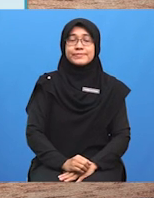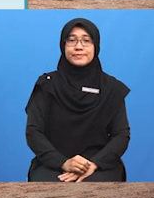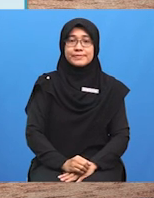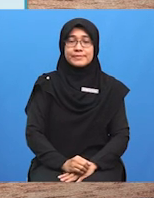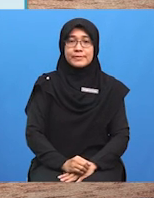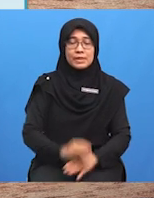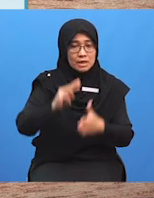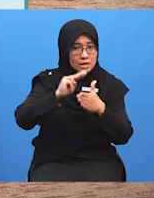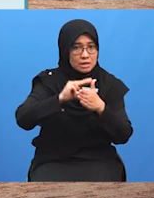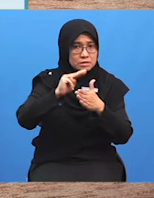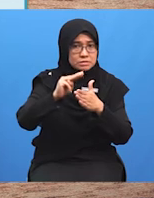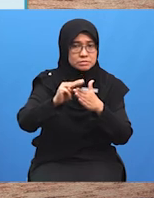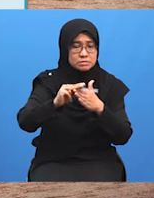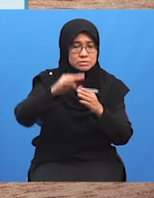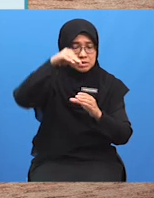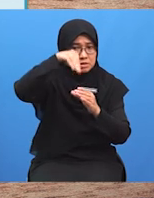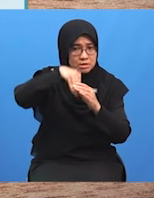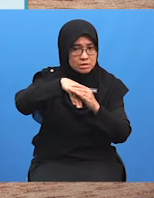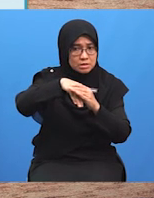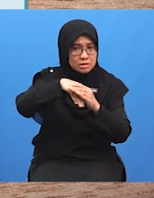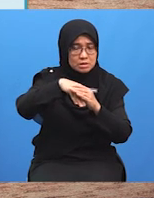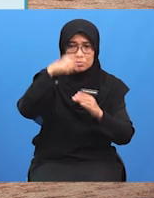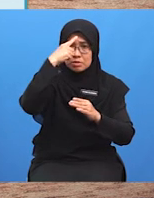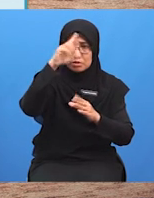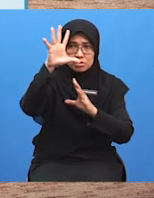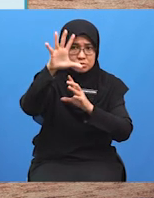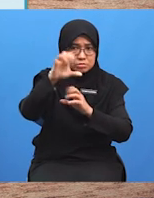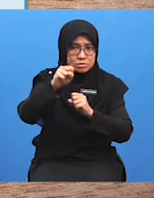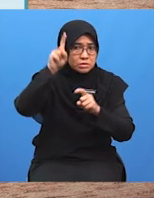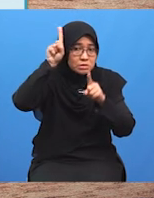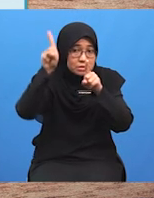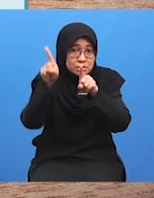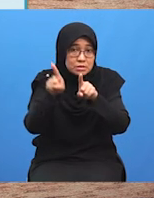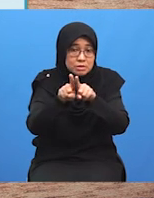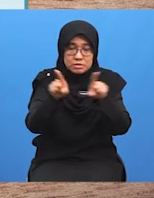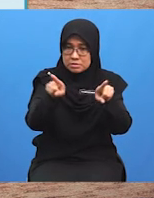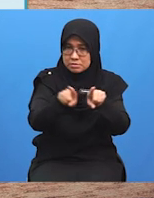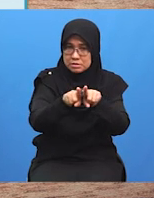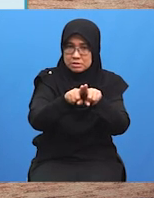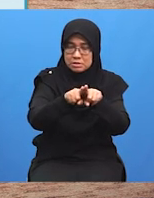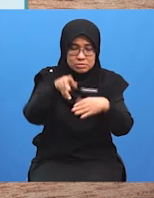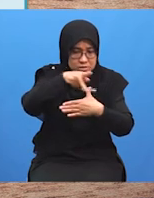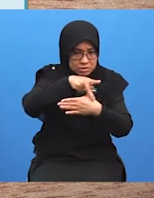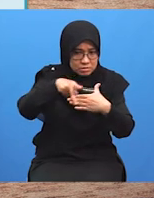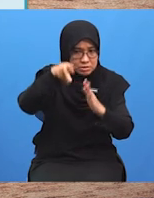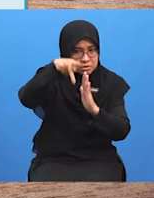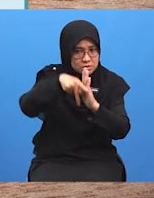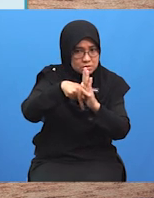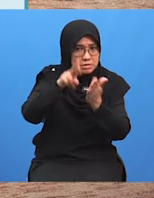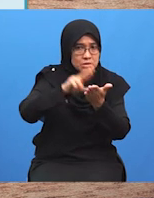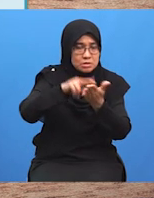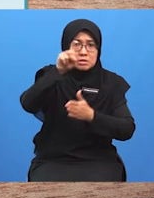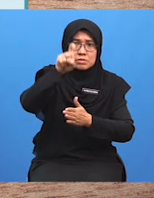Maka, dalam proses untuk mencapai persetujuan bersama, pihak-pihak perunding perlu mengetahui